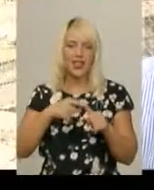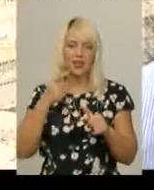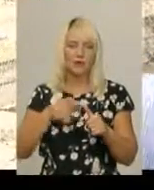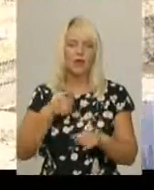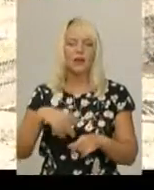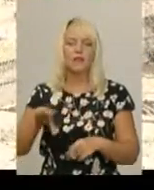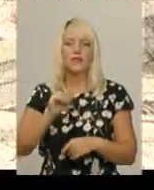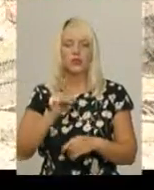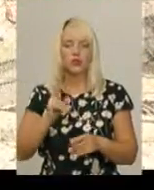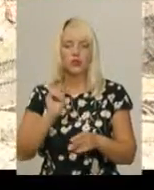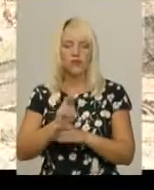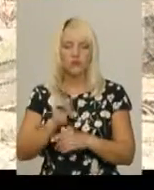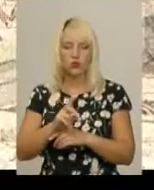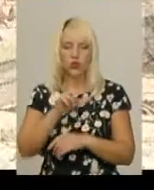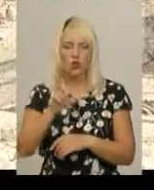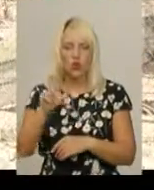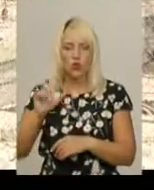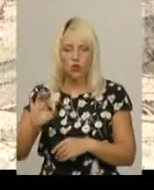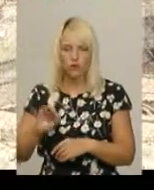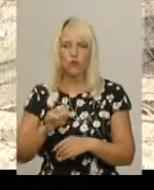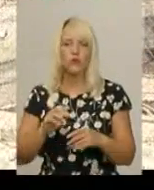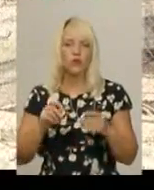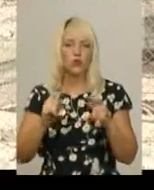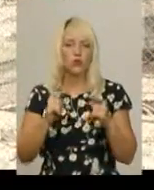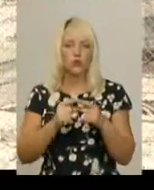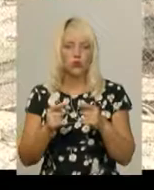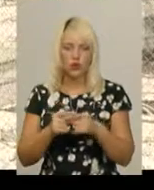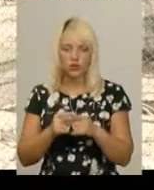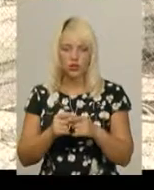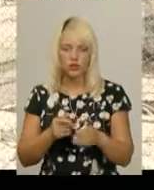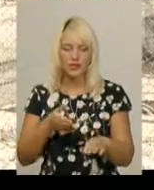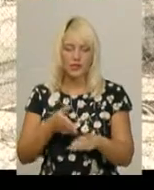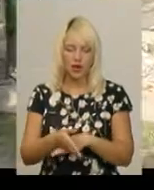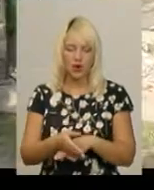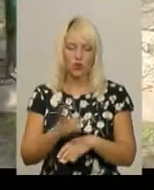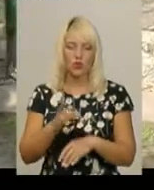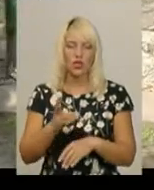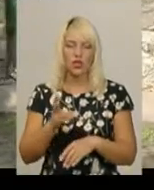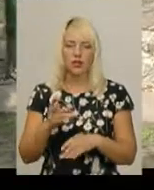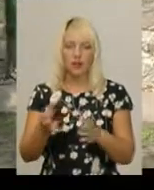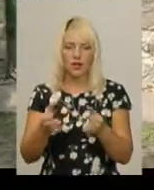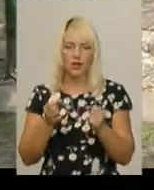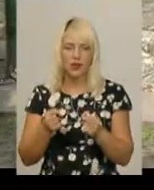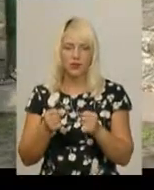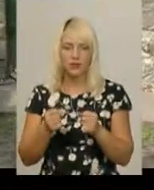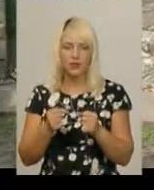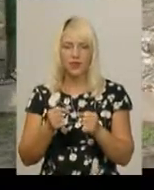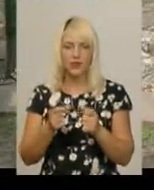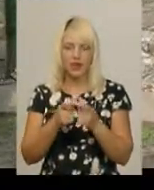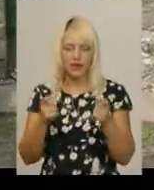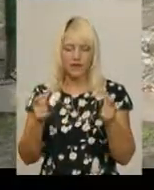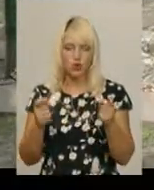відвідує зоокуточок, заходить на зоокуточок, бере квиточок,